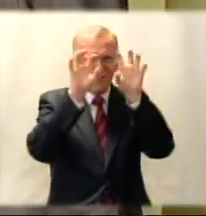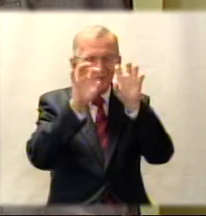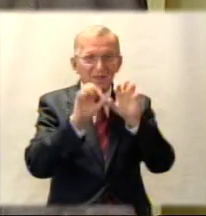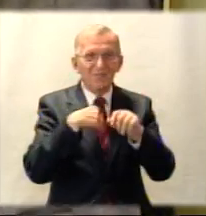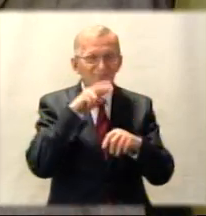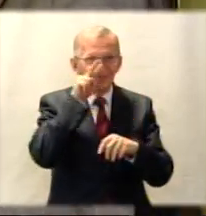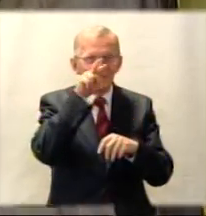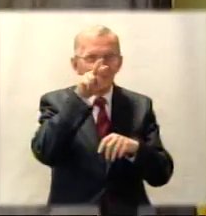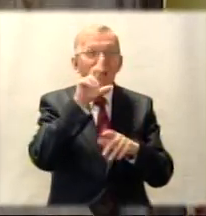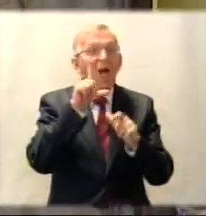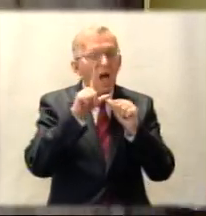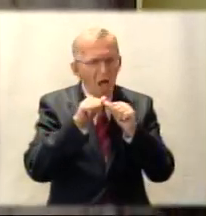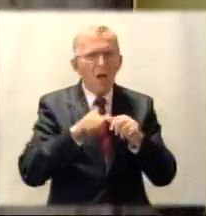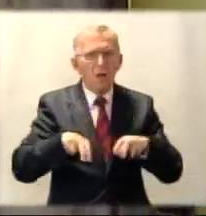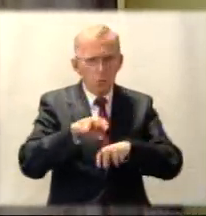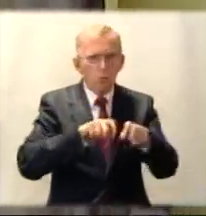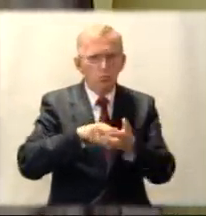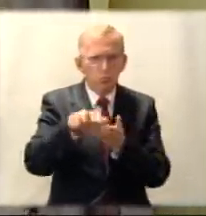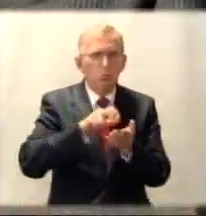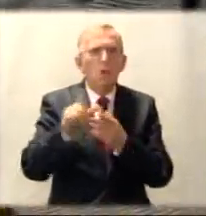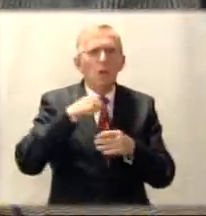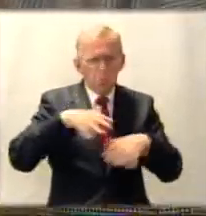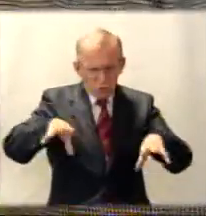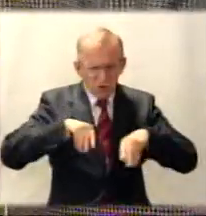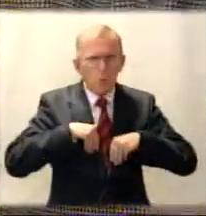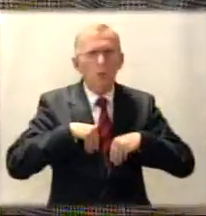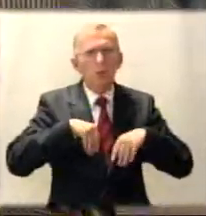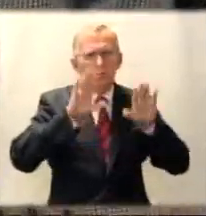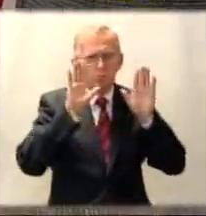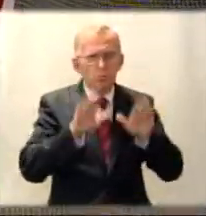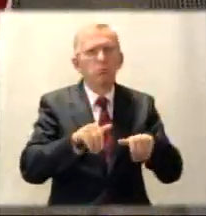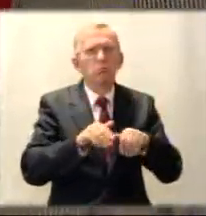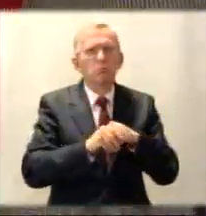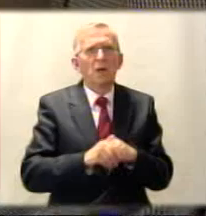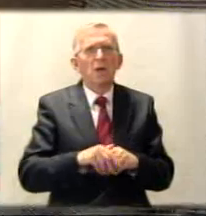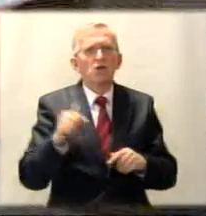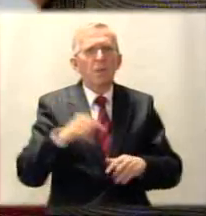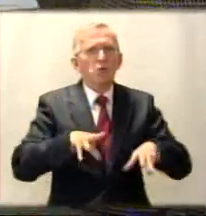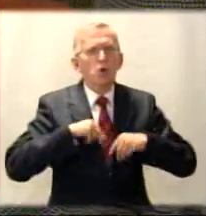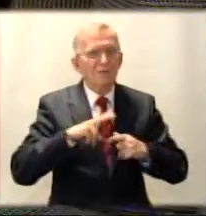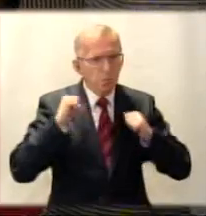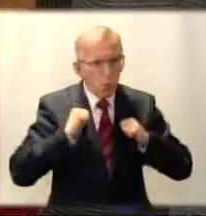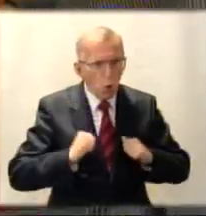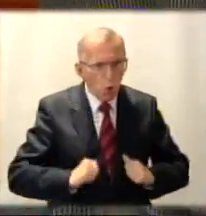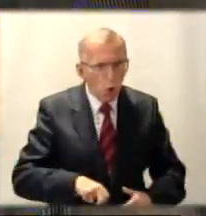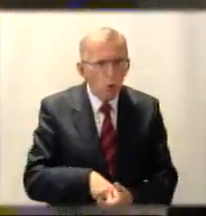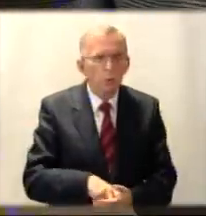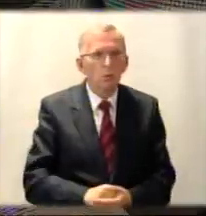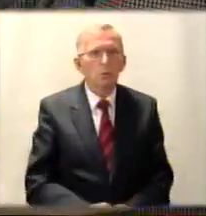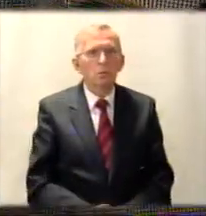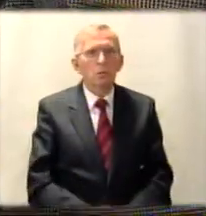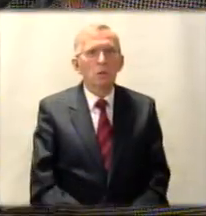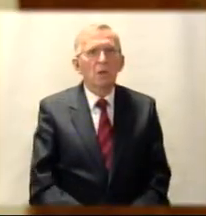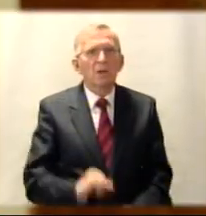Mimo to poruszam się, reaguję. Przyjmuję to. Przyjmuję to. To trzeba przyjąć, ja myślę, z pokorą, co się ma i